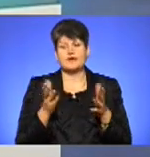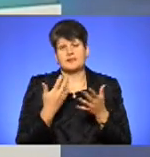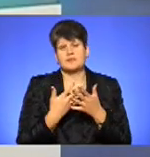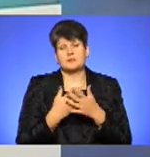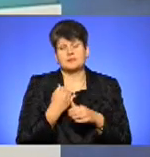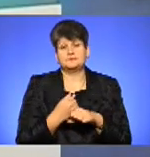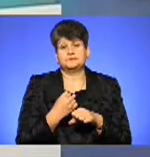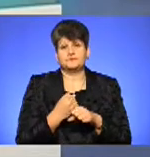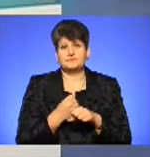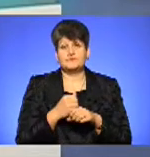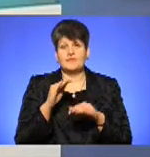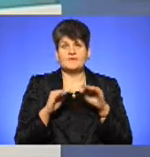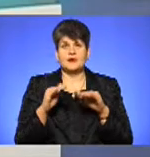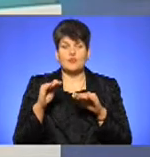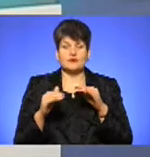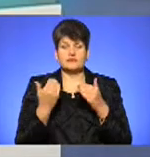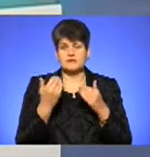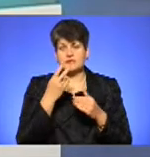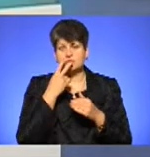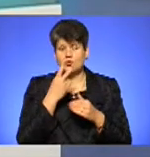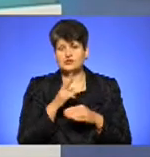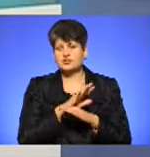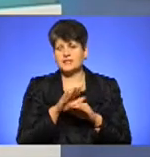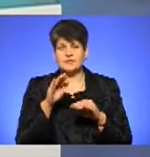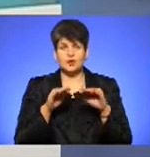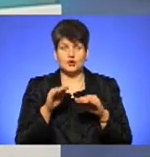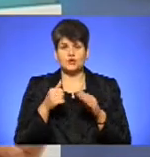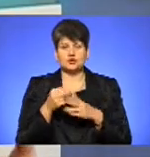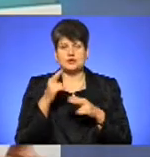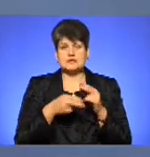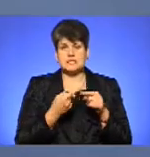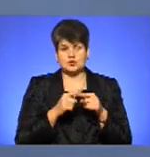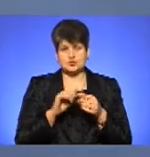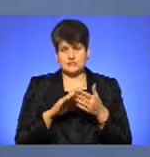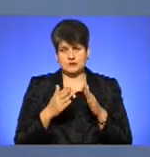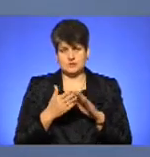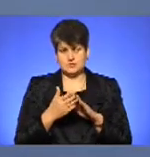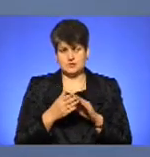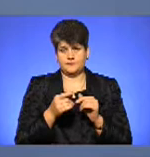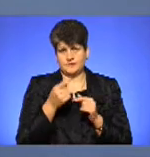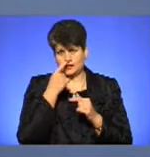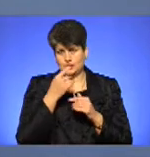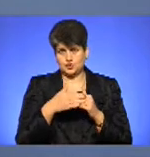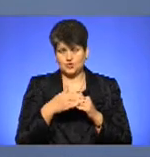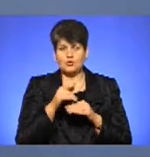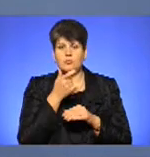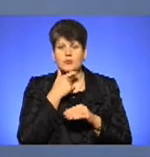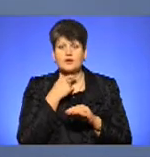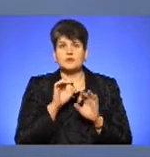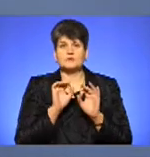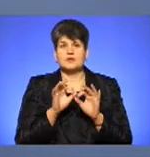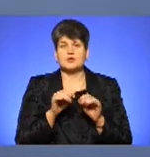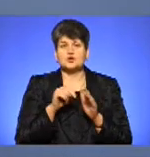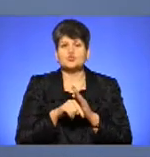діє, чи врегульовує на ваш погляд, чи не врегульовує до кінця цього ситуацію? Ну, щойно пані дуже добре пояснила суть мого